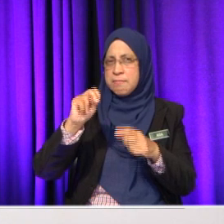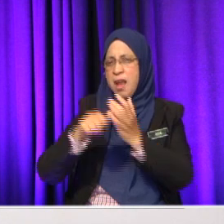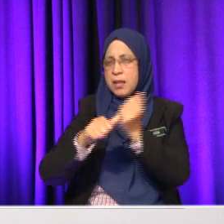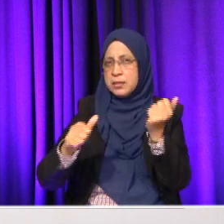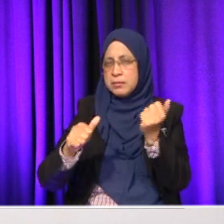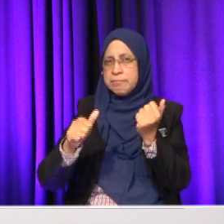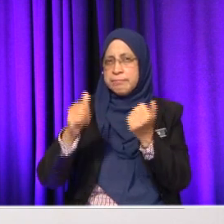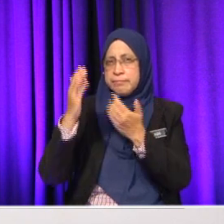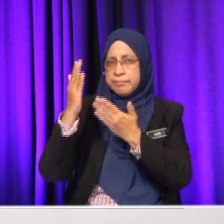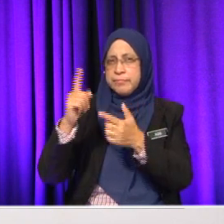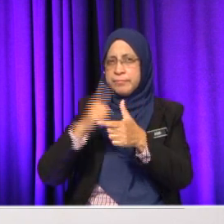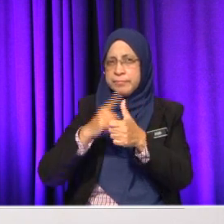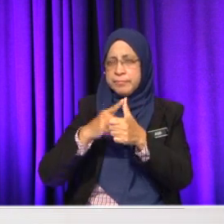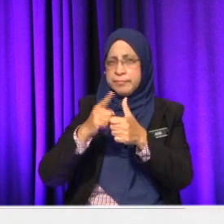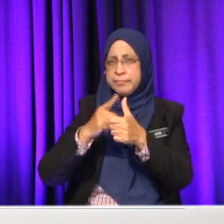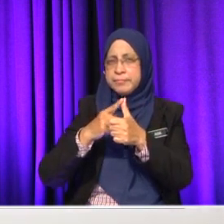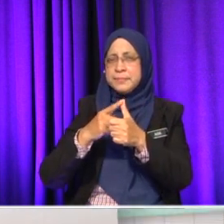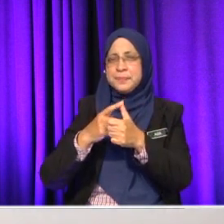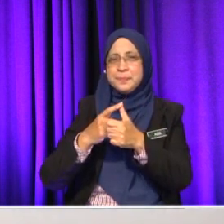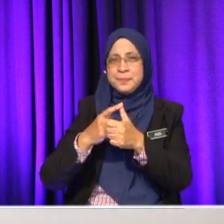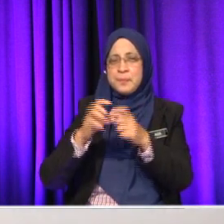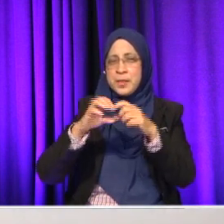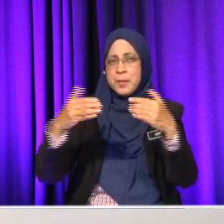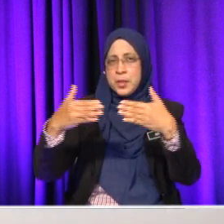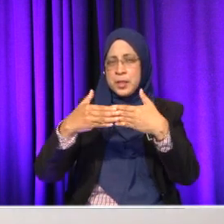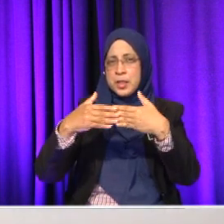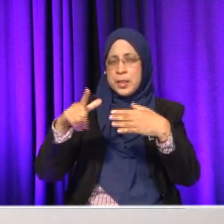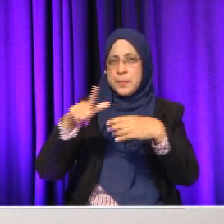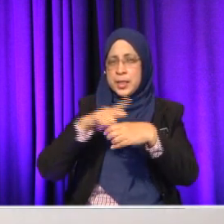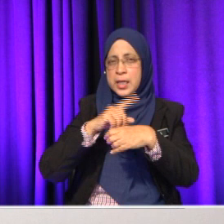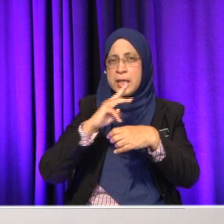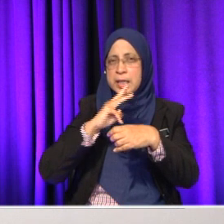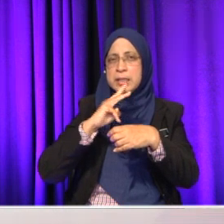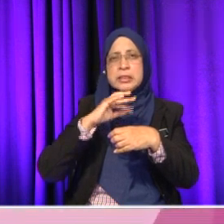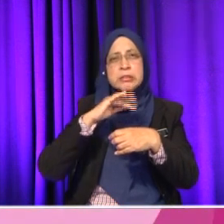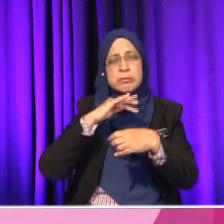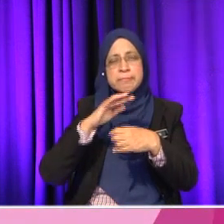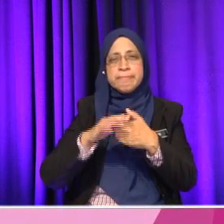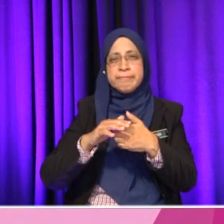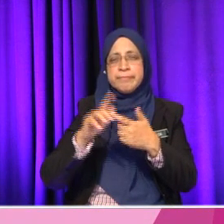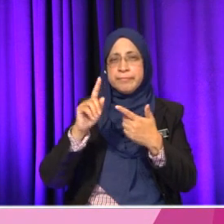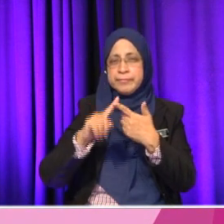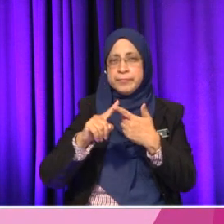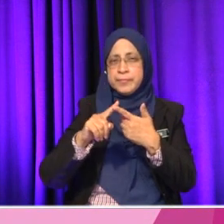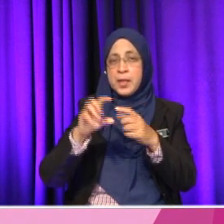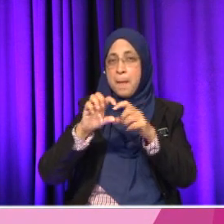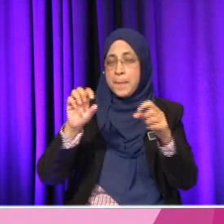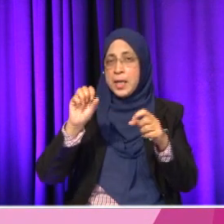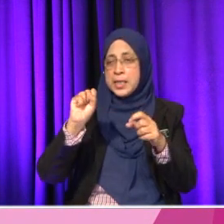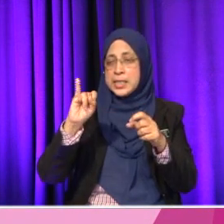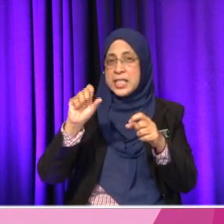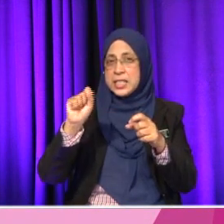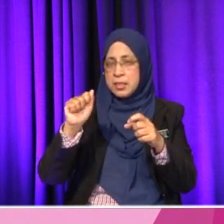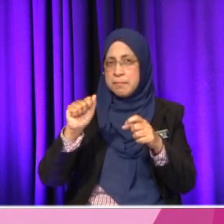saja. Haa, air. Yang pertama, kita tengok pak apa. Pak air ini bersambung dengan lengkapkan air sisa dan hanya menjalankan air sisa sahaja. Jawapannya adalah pak air sisa.